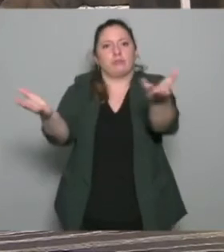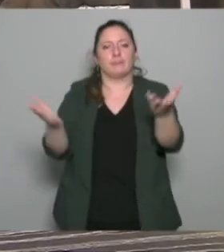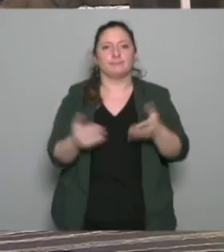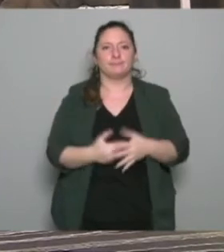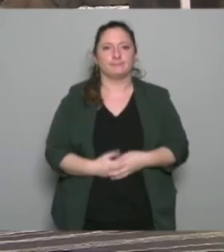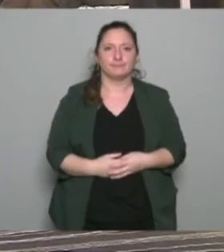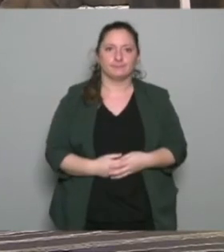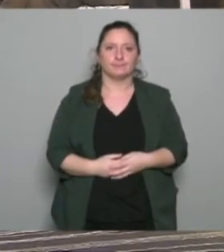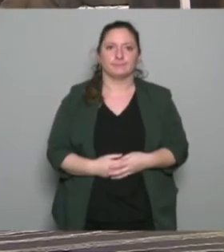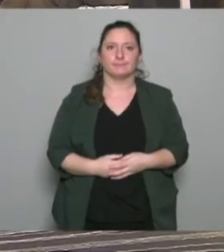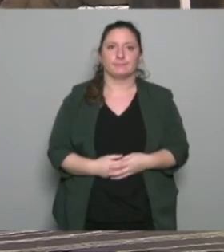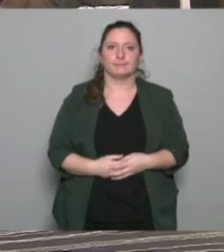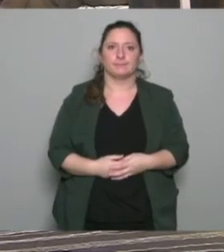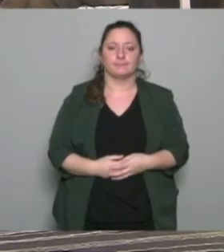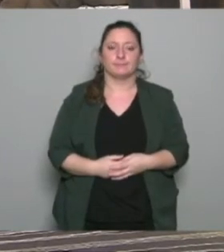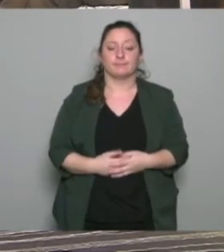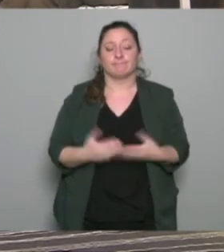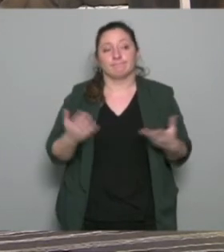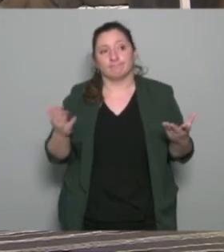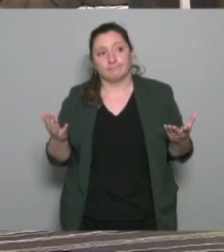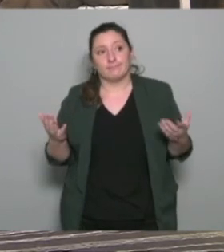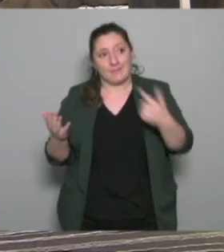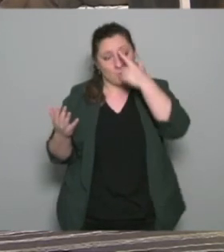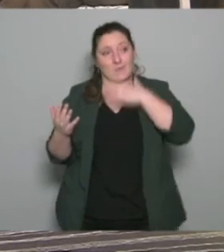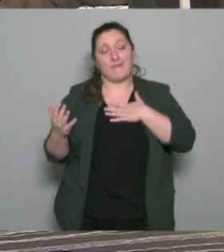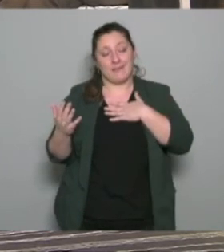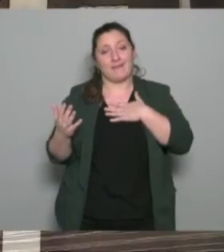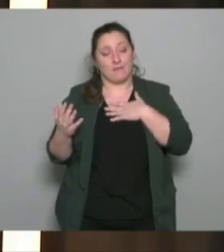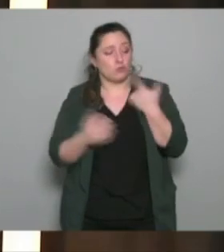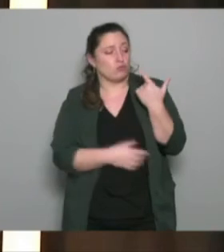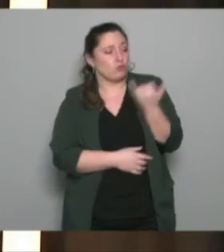après je pense qu'il un dilemme qui est apparu